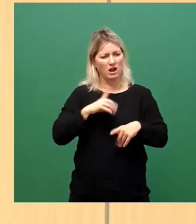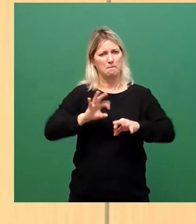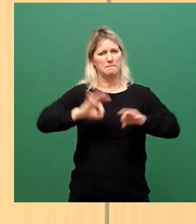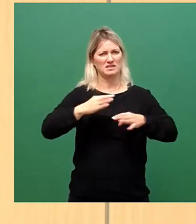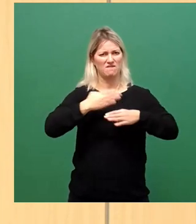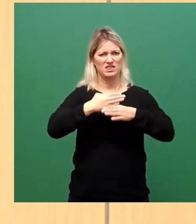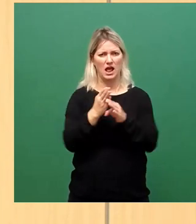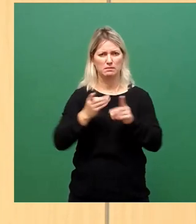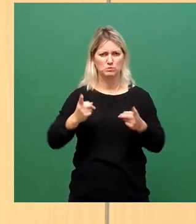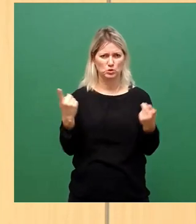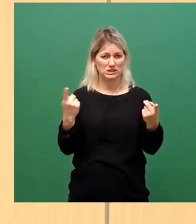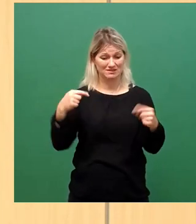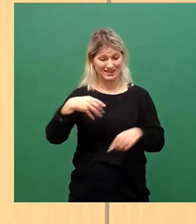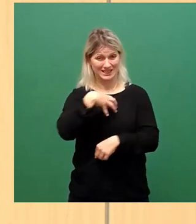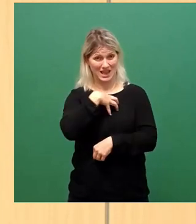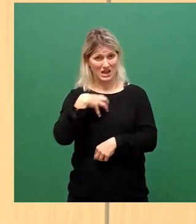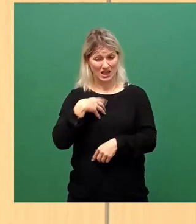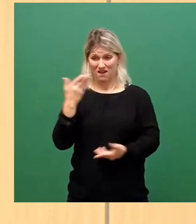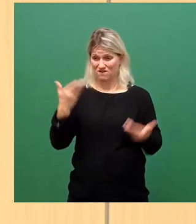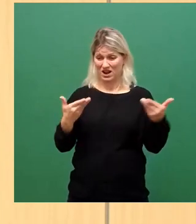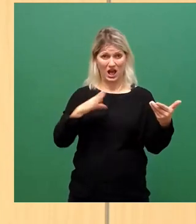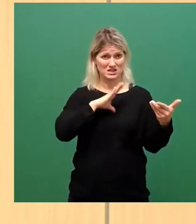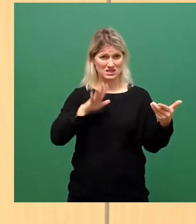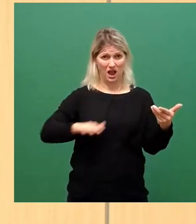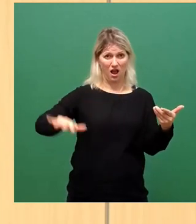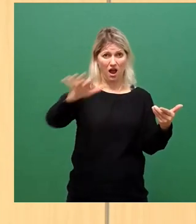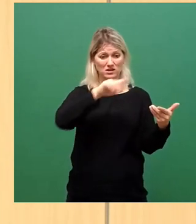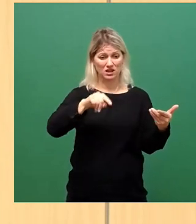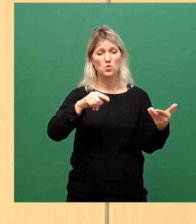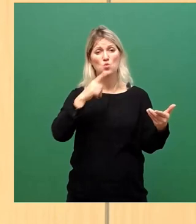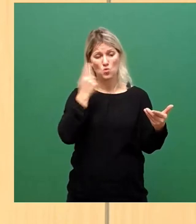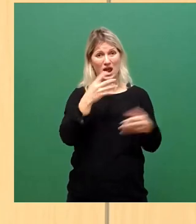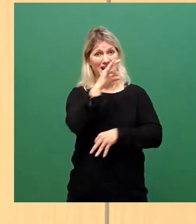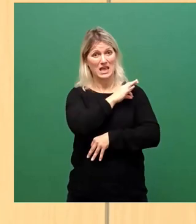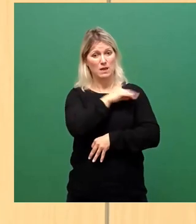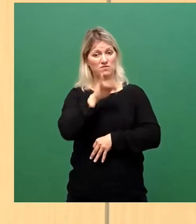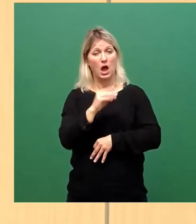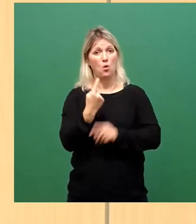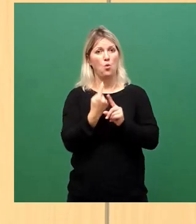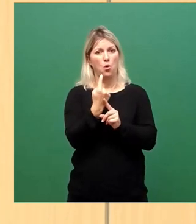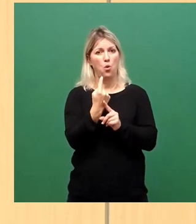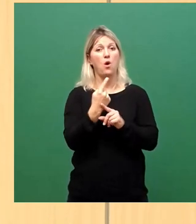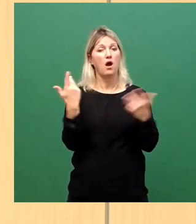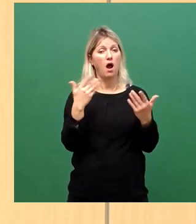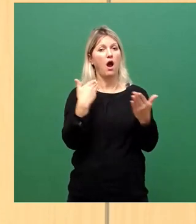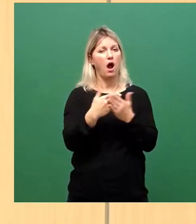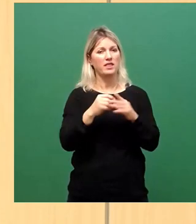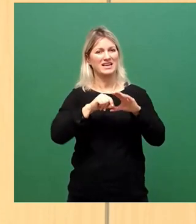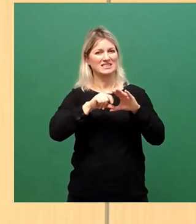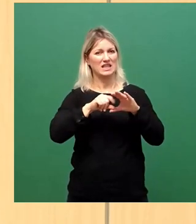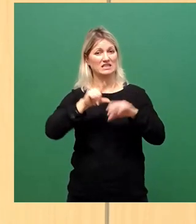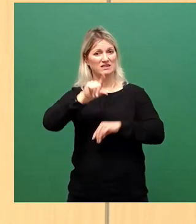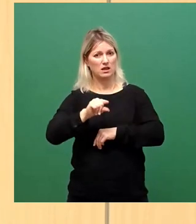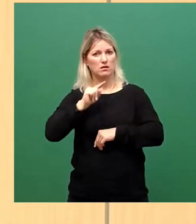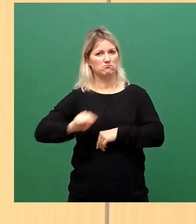Dresden hat im Sachsenvergleich sogar noch eine verhältnismäßig hohe Zahl an Geimpften. Entsprechend auch eine eher niedrigere Inzidenz als die Umlandgemeinden.